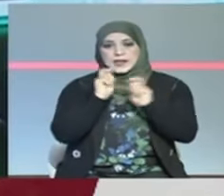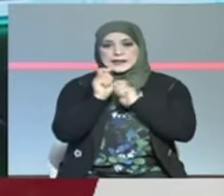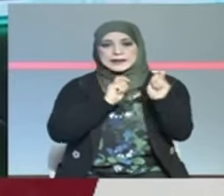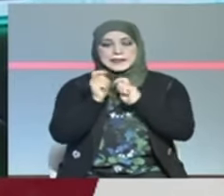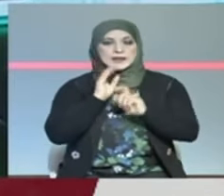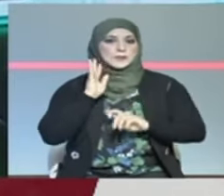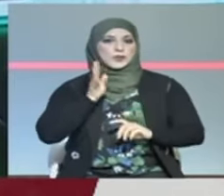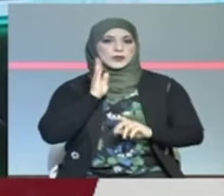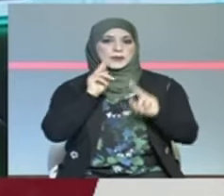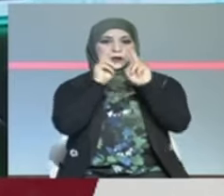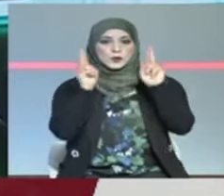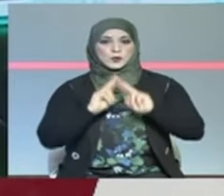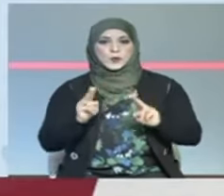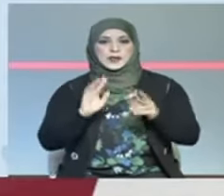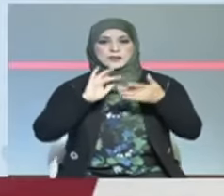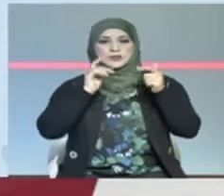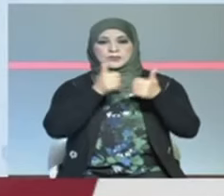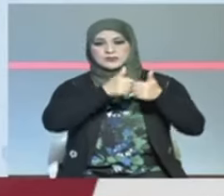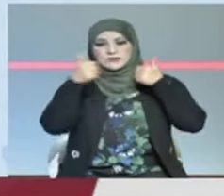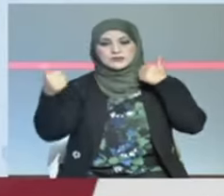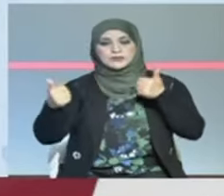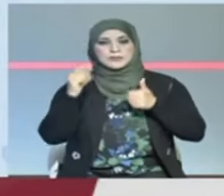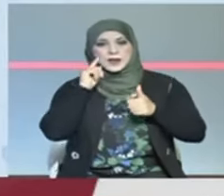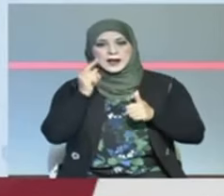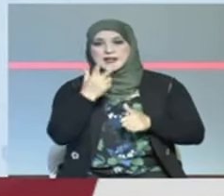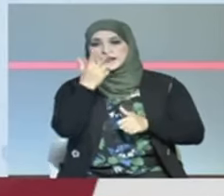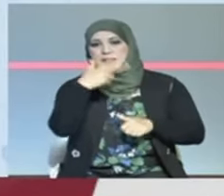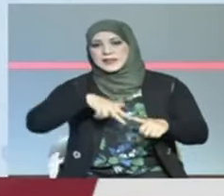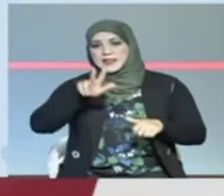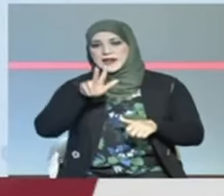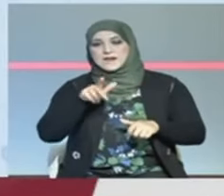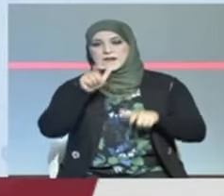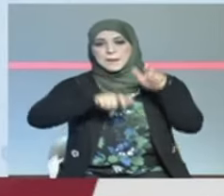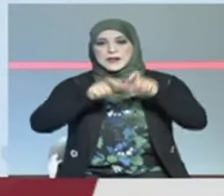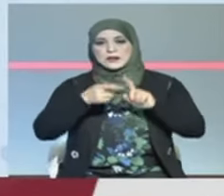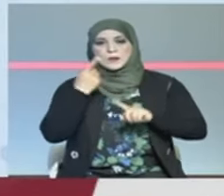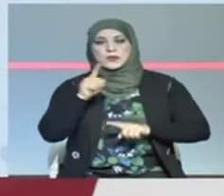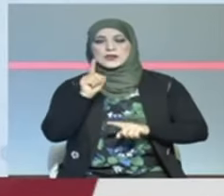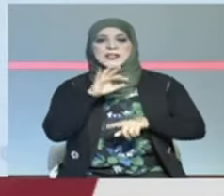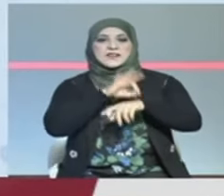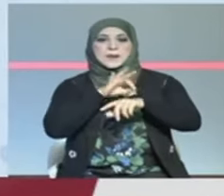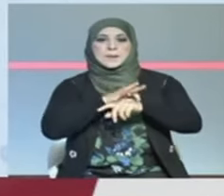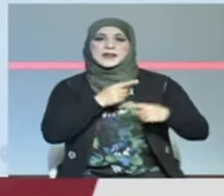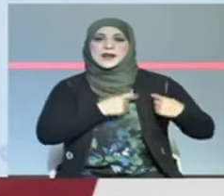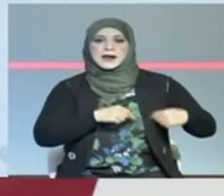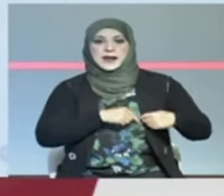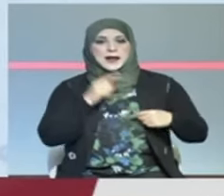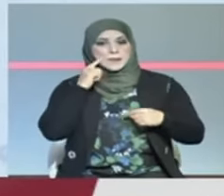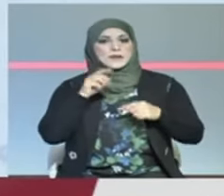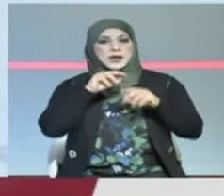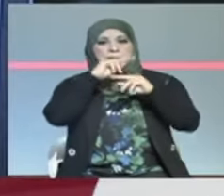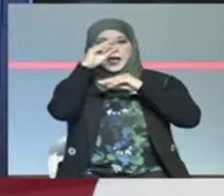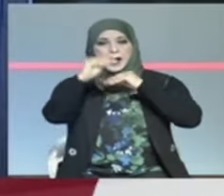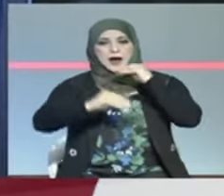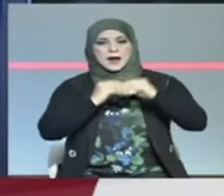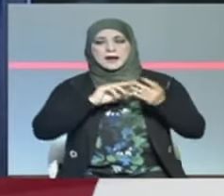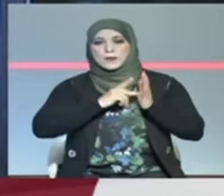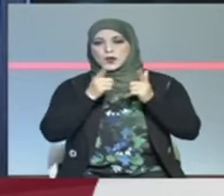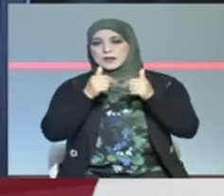مؤتمر دولي افتراضي جمع قرابة ثلاثة ألاف مقتص في أمراض القلب والشريين من جميع أنحاء العالم